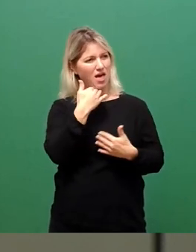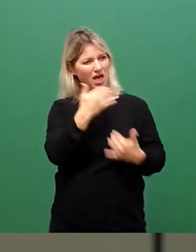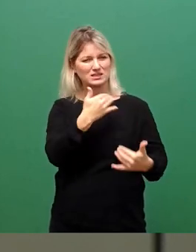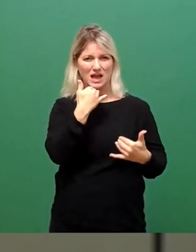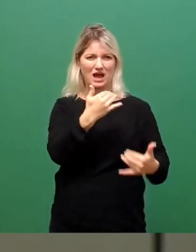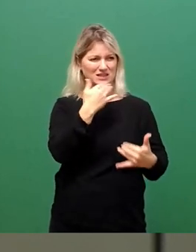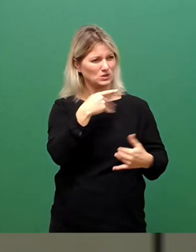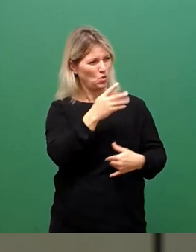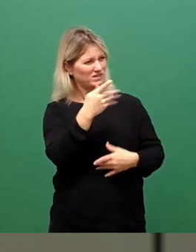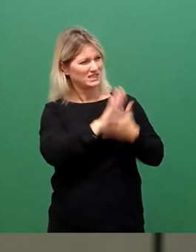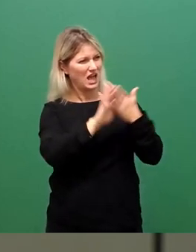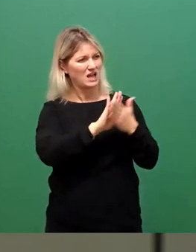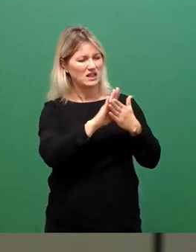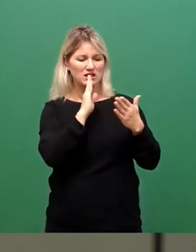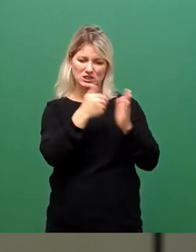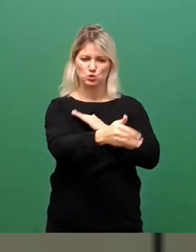ist, zurück.